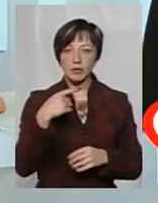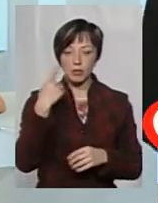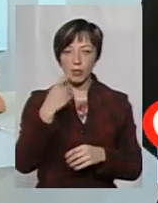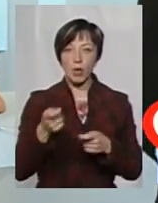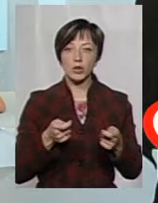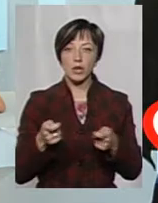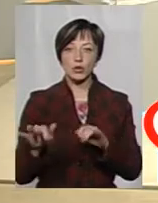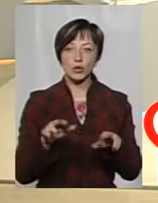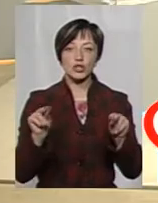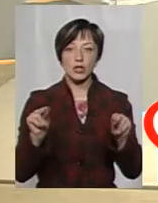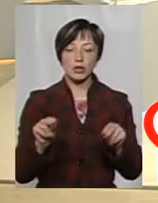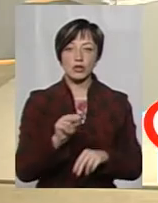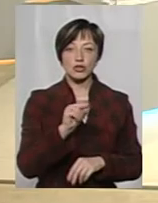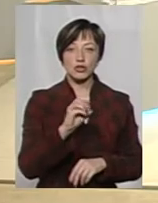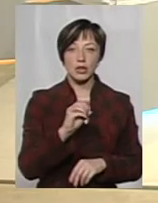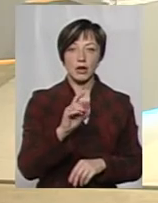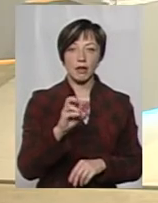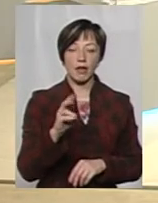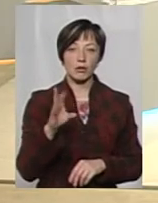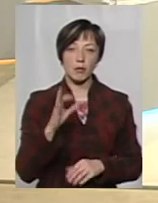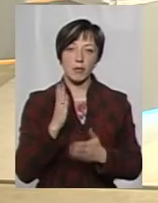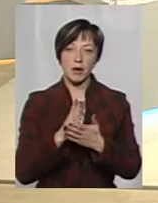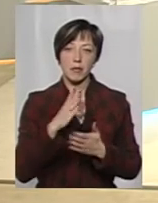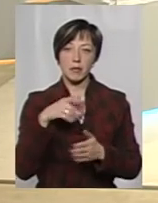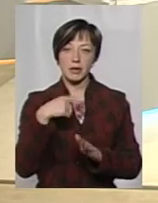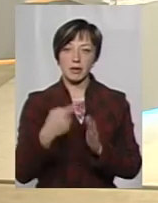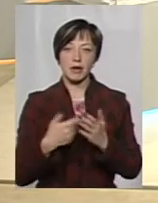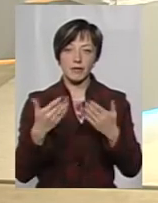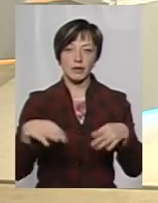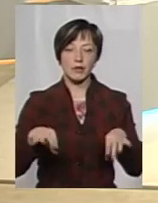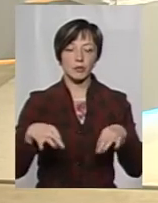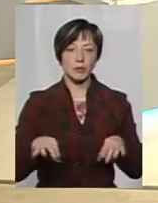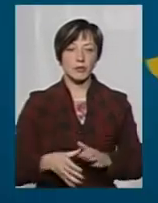координатор руху «Чесно» Олег Щерненко має питання стосовно вашого автомобіля.